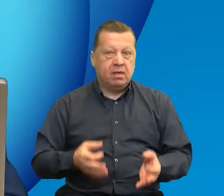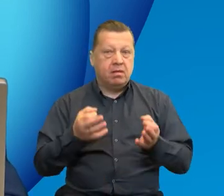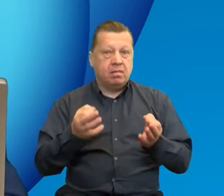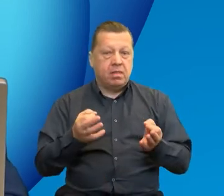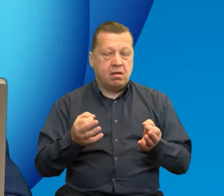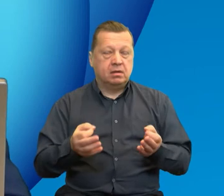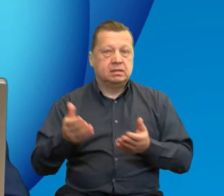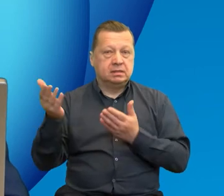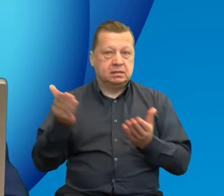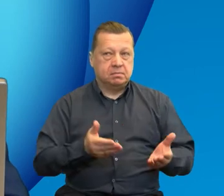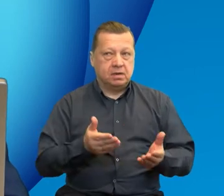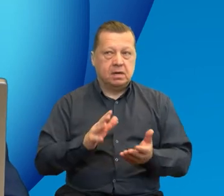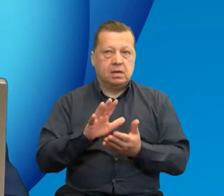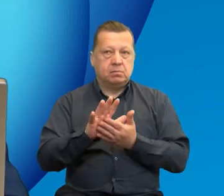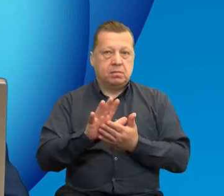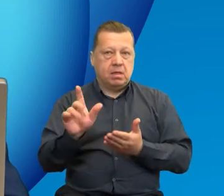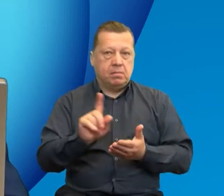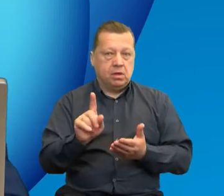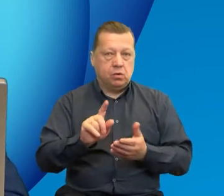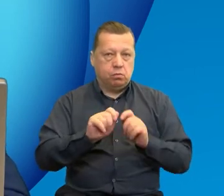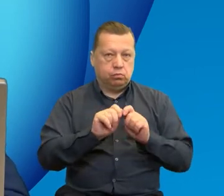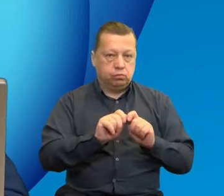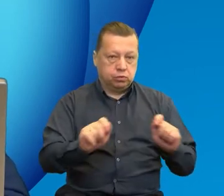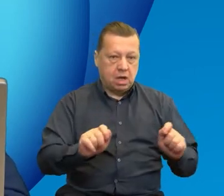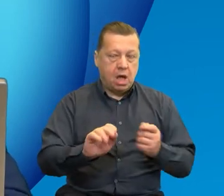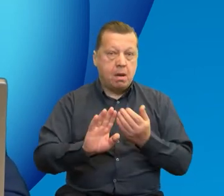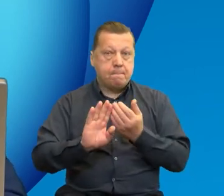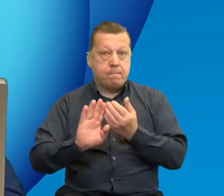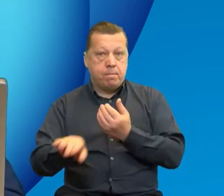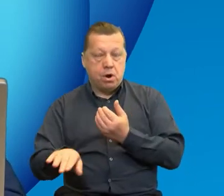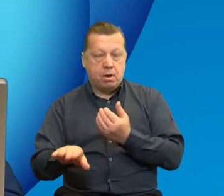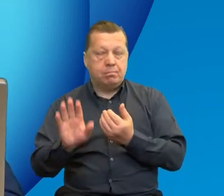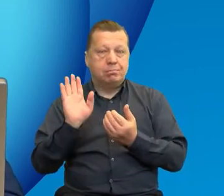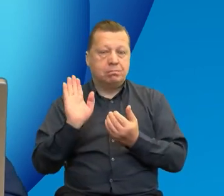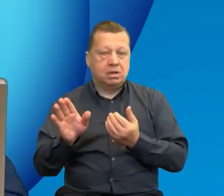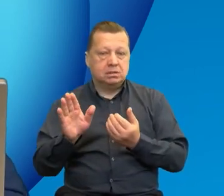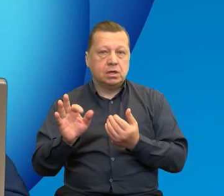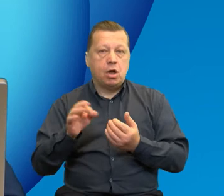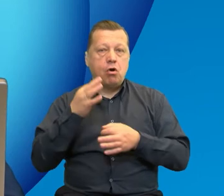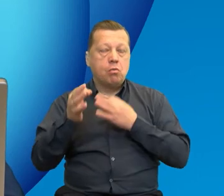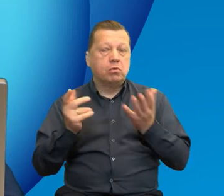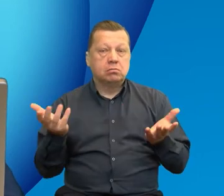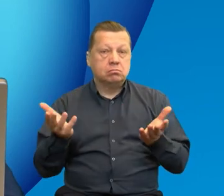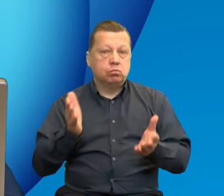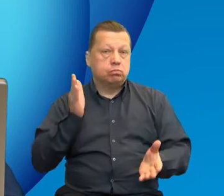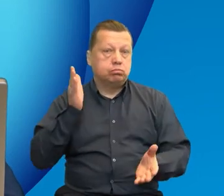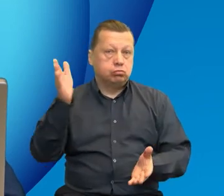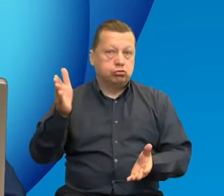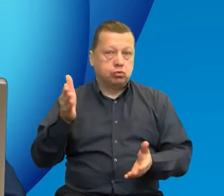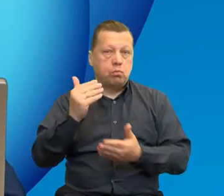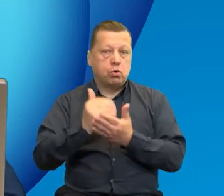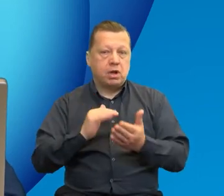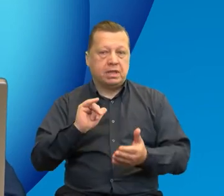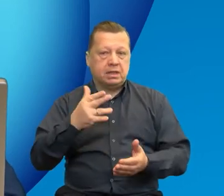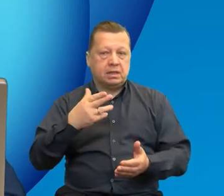teraz na 15-minutową przerwę, a po niej będziemy omawiać przyszłość, przyszłe programy Interreg.